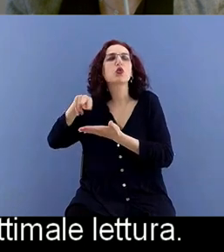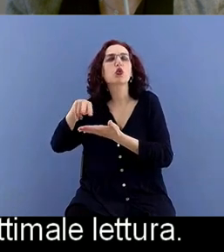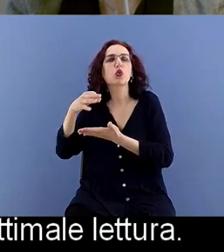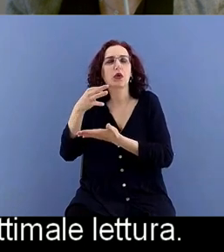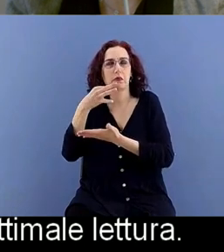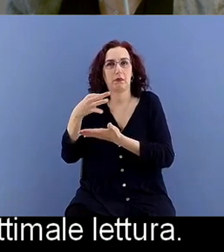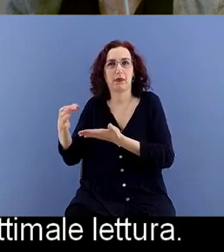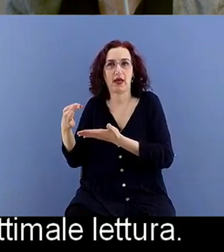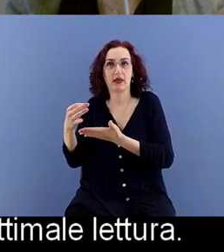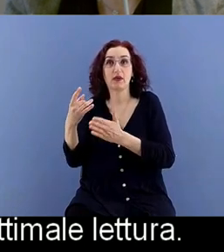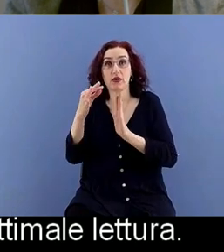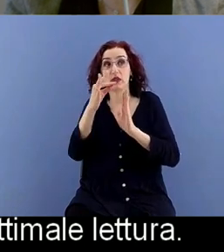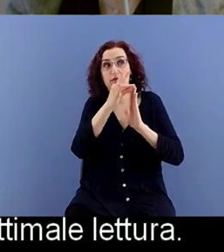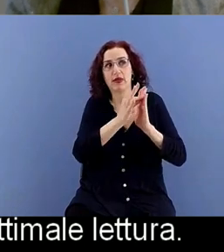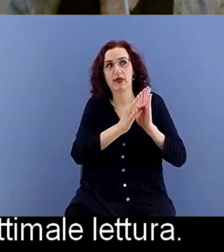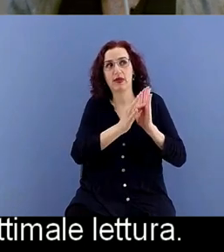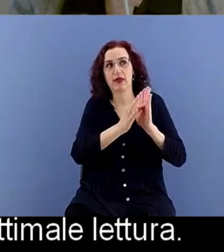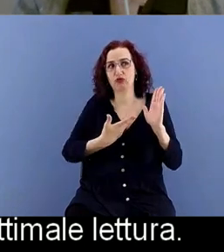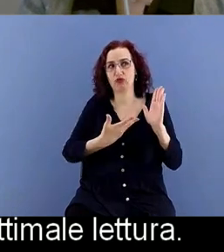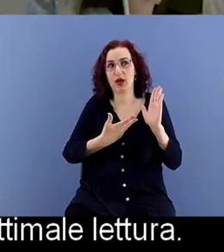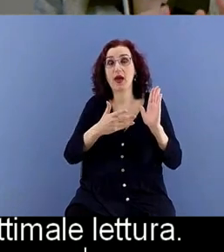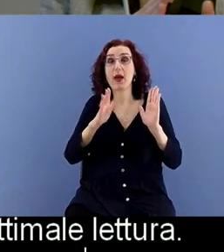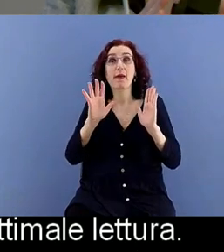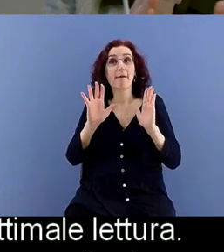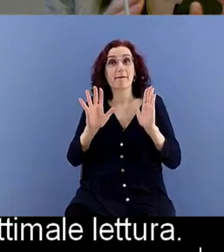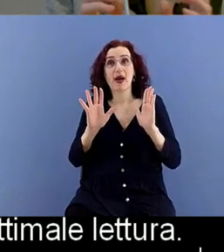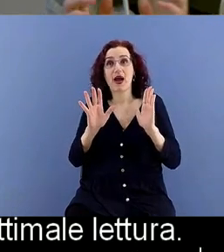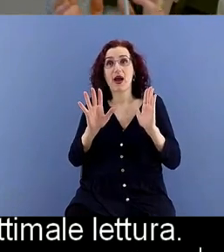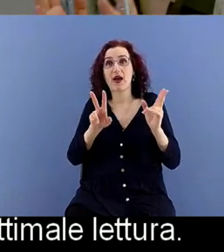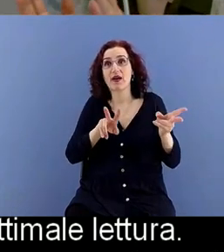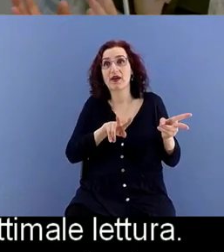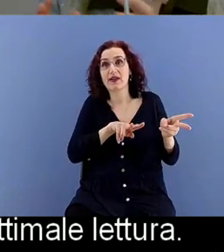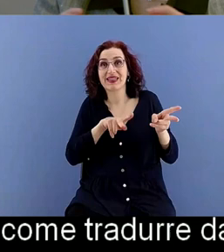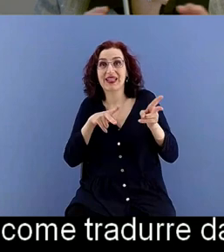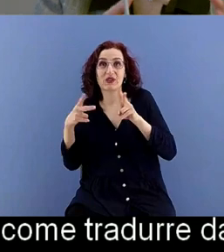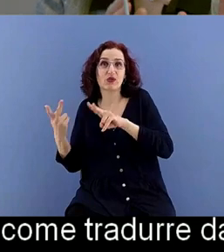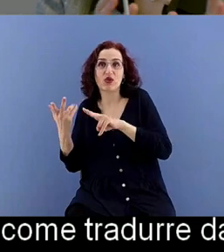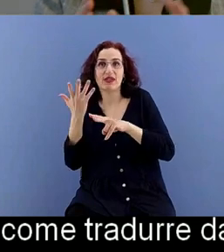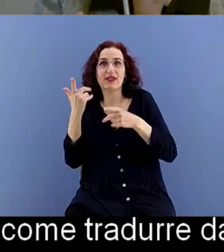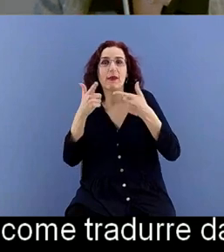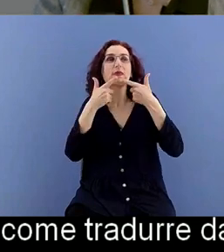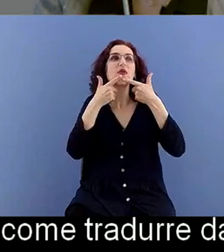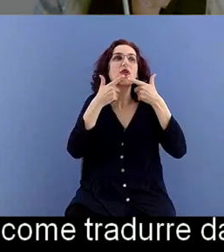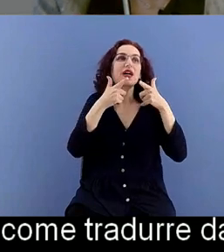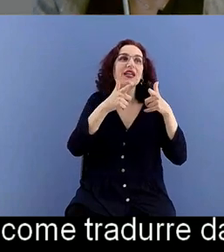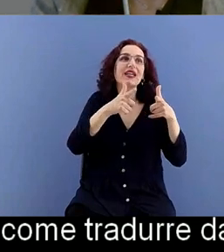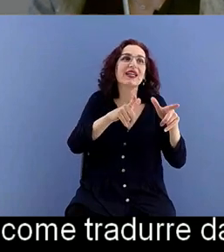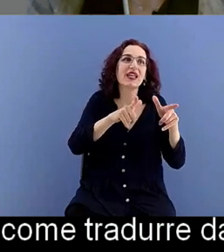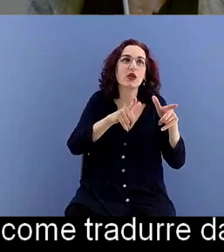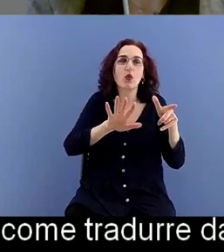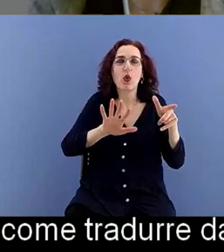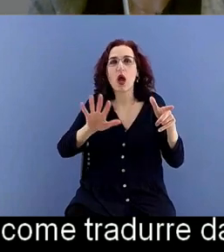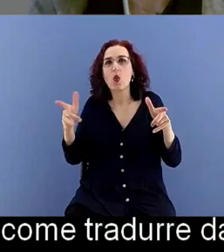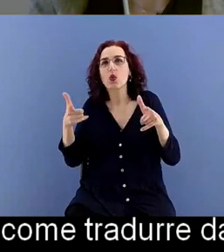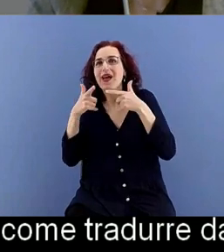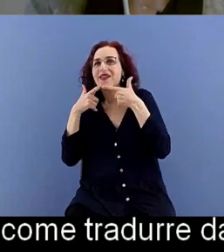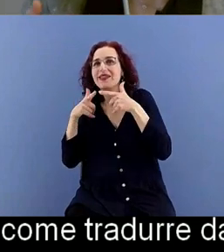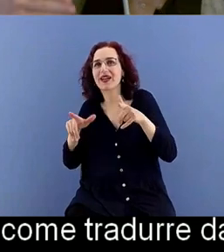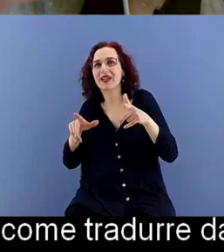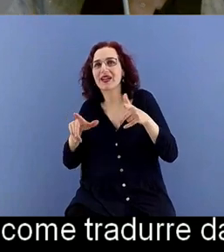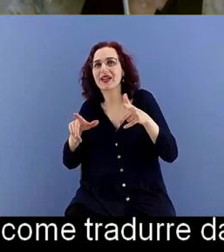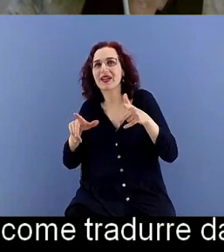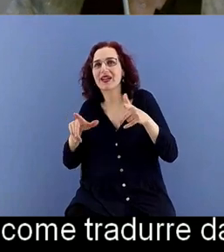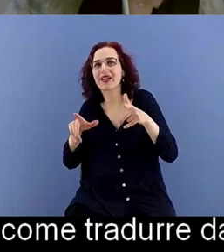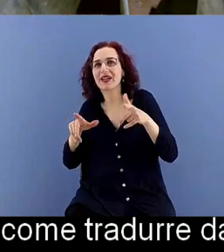non è come tradurre da una lingua all'altra in cui ho un dizionario che mi aiuta in questo